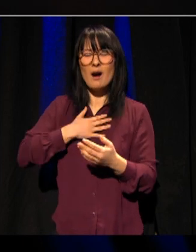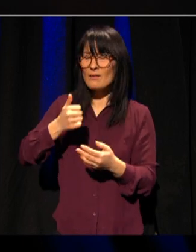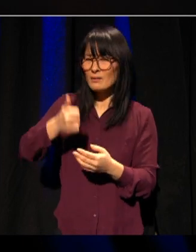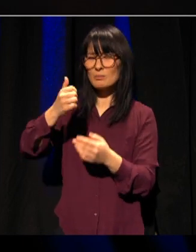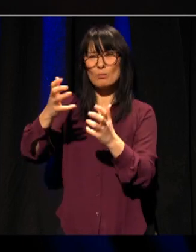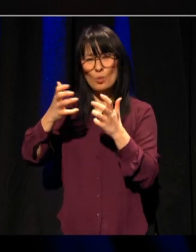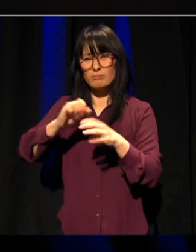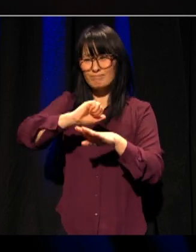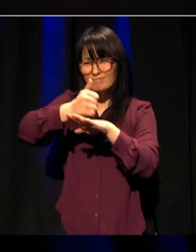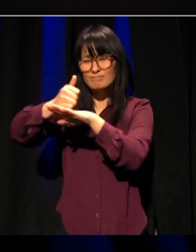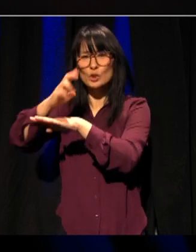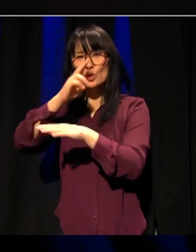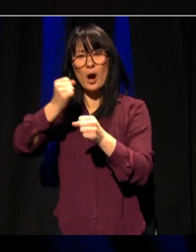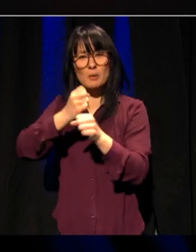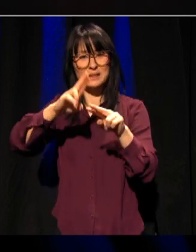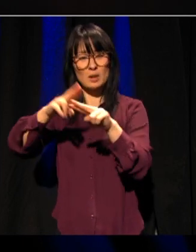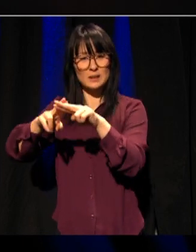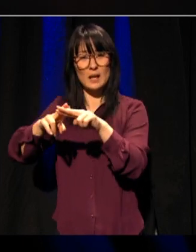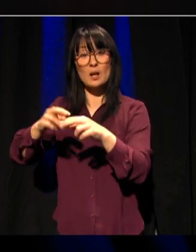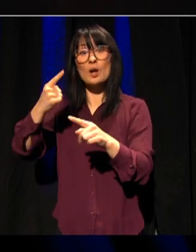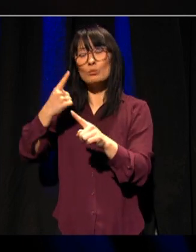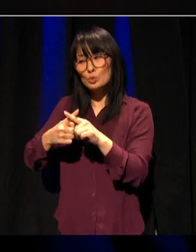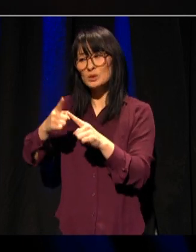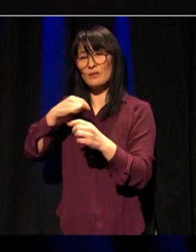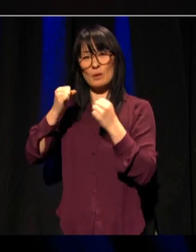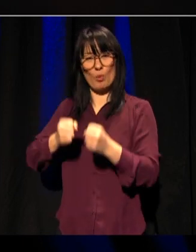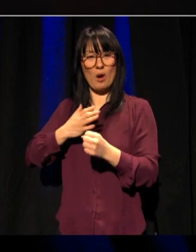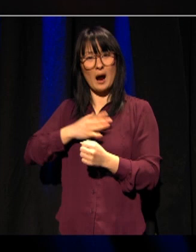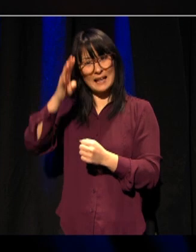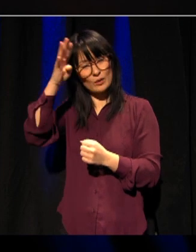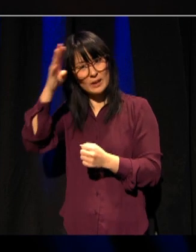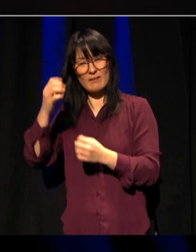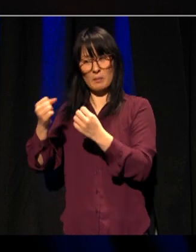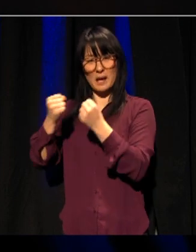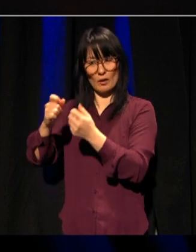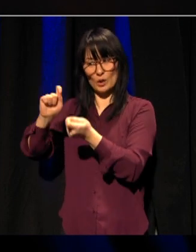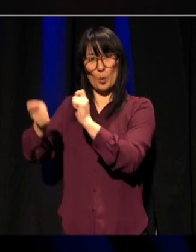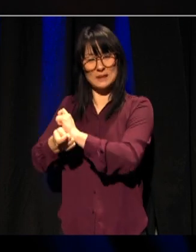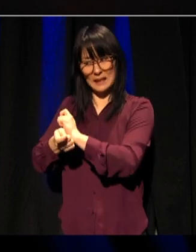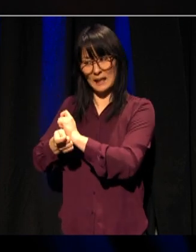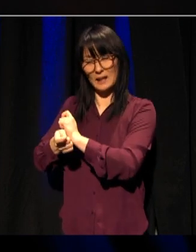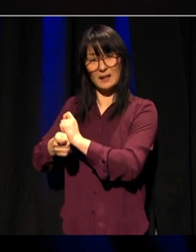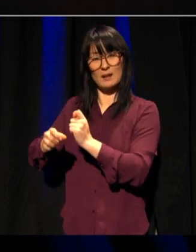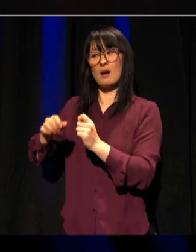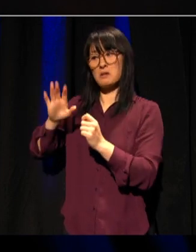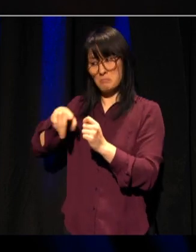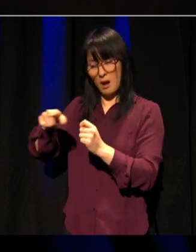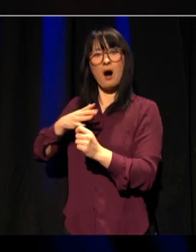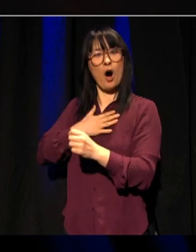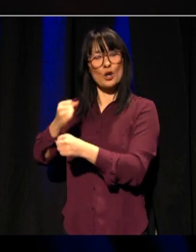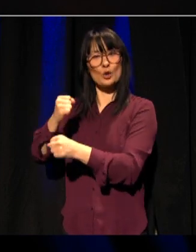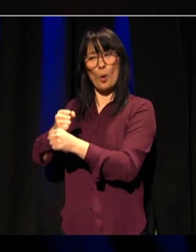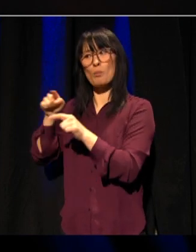arbeidsplasser, samtidig som vi trenger en innovativ og bærekraftig omstilling av de jobbene som allerede